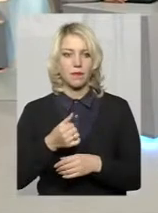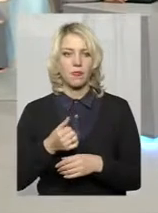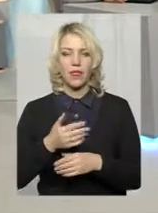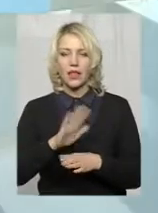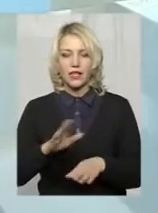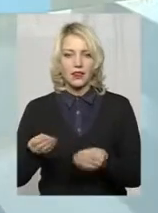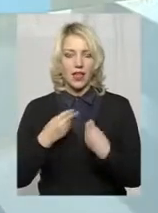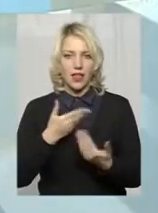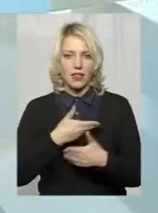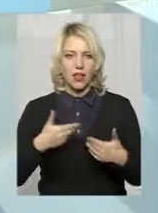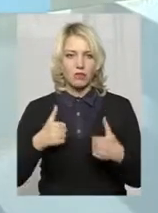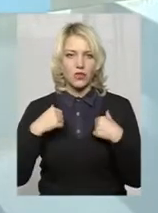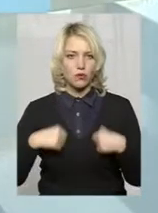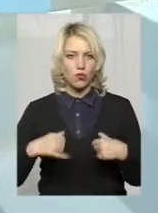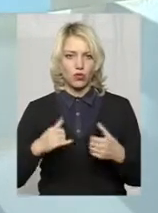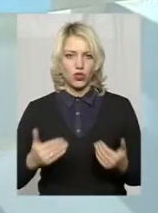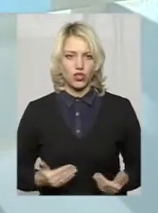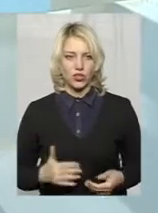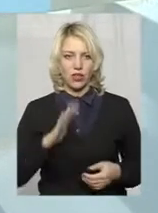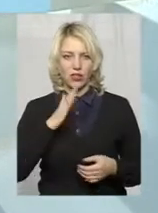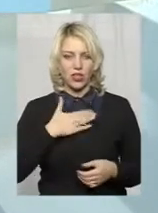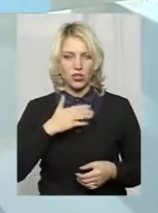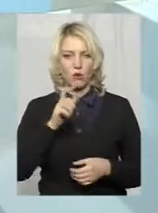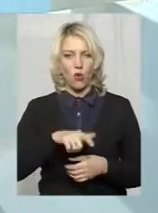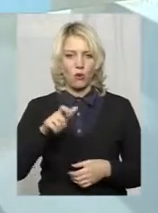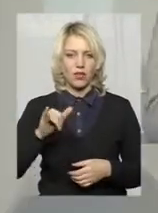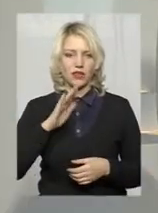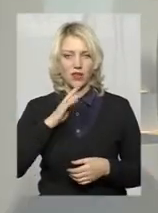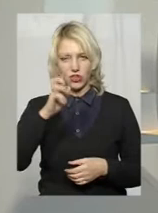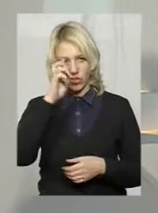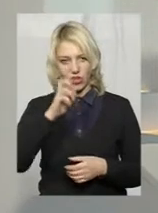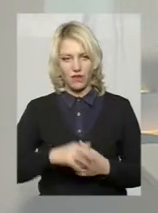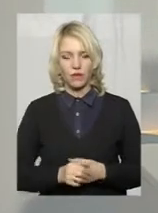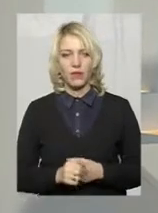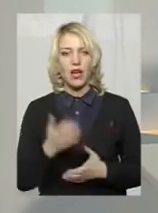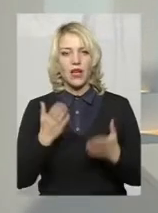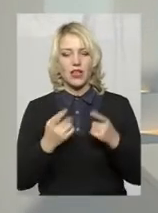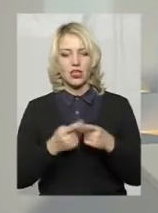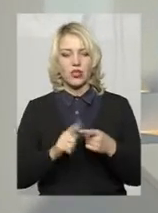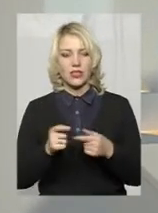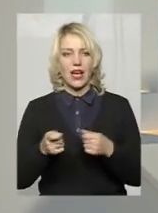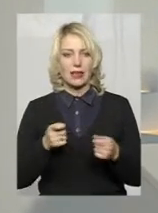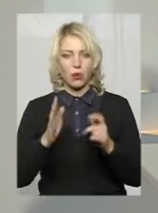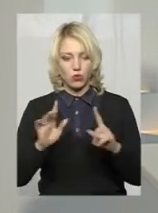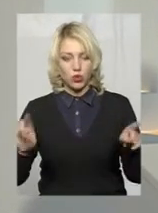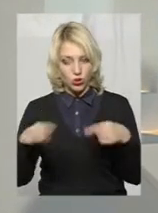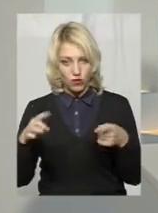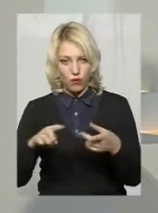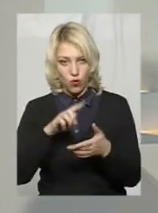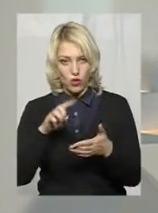ні спокою, ні життя нашим громадянам і нашій державі. Якщо ж ця адміністрація буде все-таки створена, про